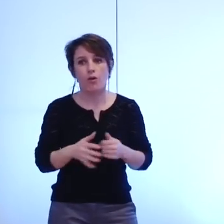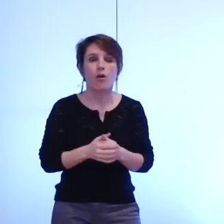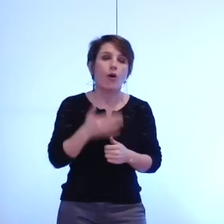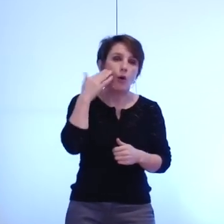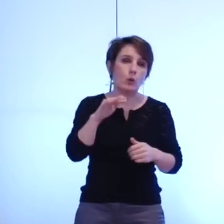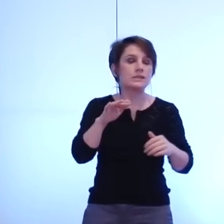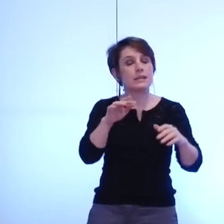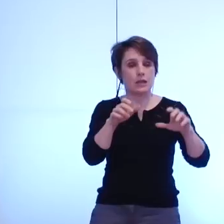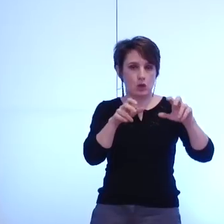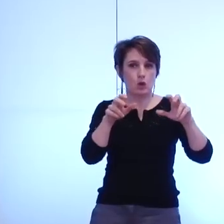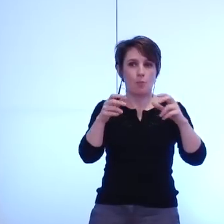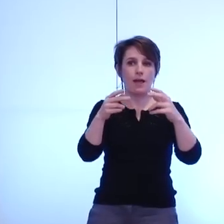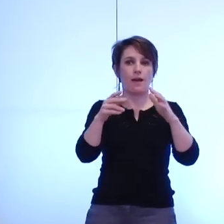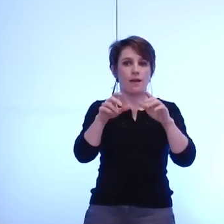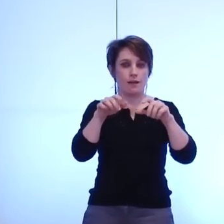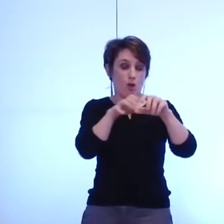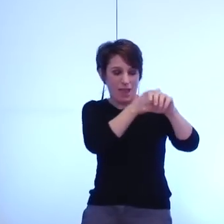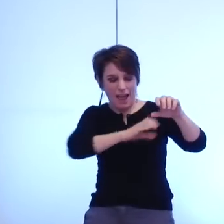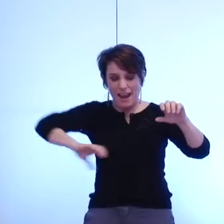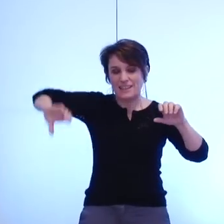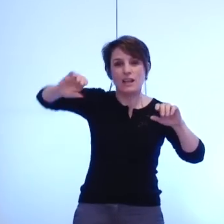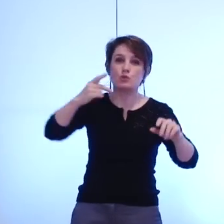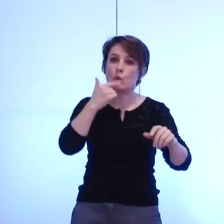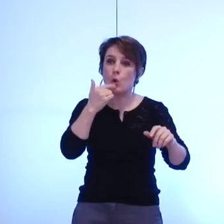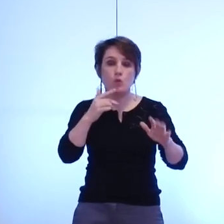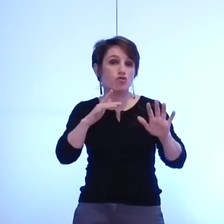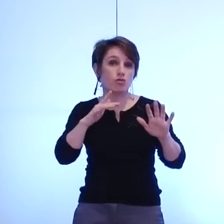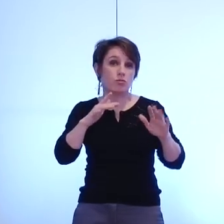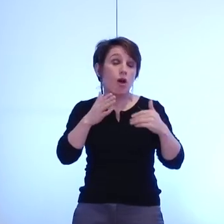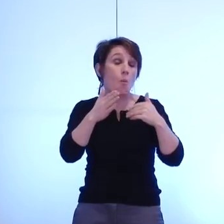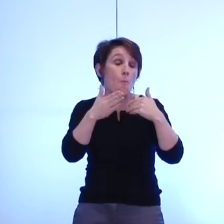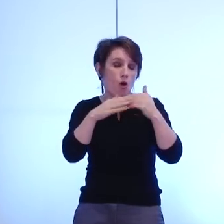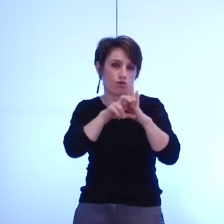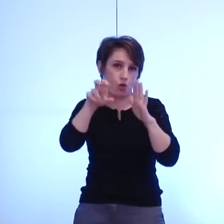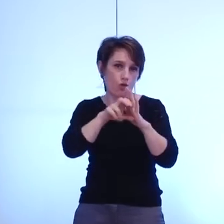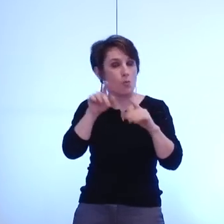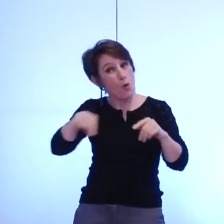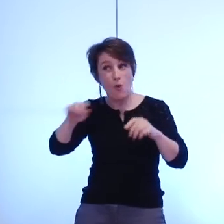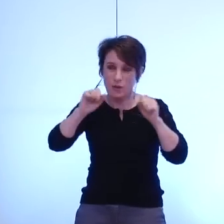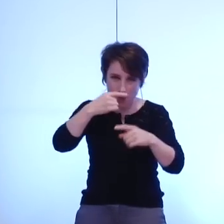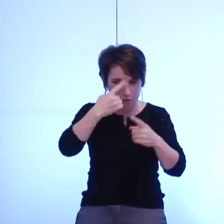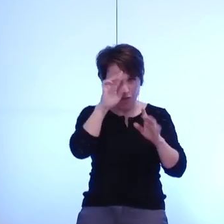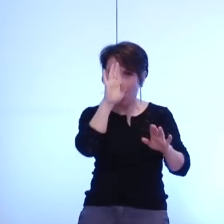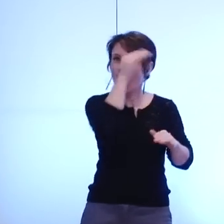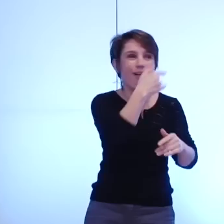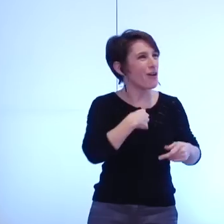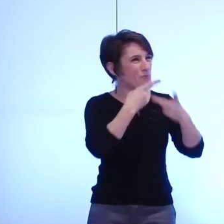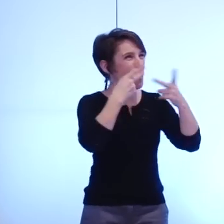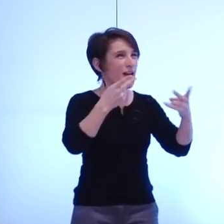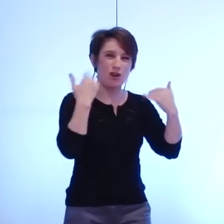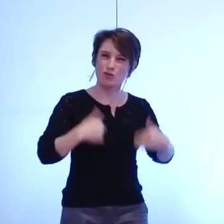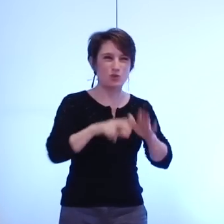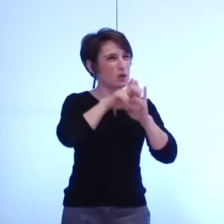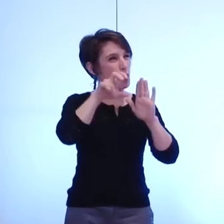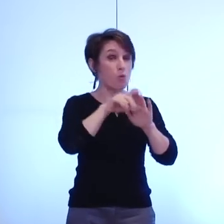ceinture rouge de Grenoble ils auraient la chance de pouvoir dire je suis grenoblois dans certains cas je pense que ce serait mieux pour eux que de dire j'habite